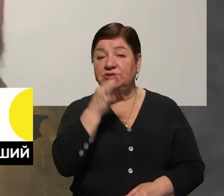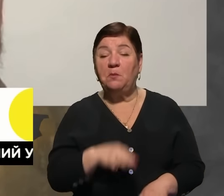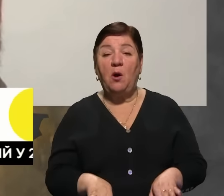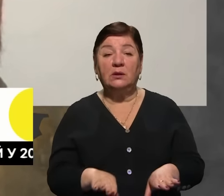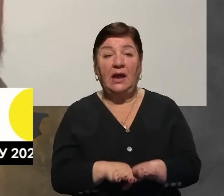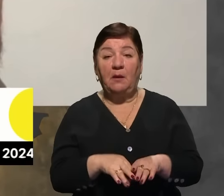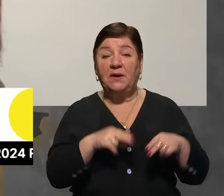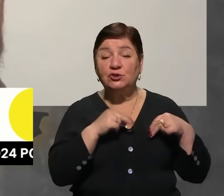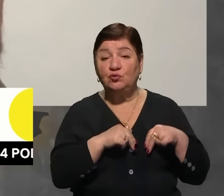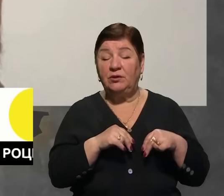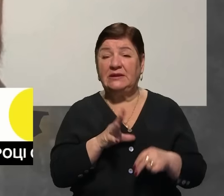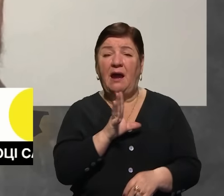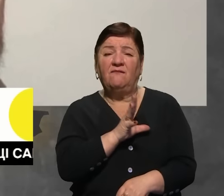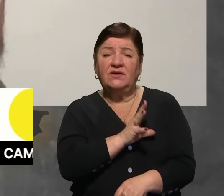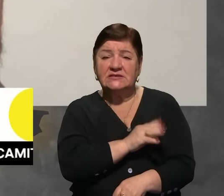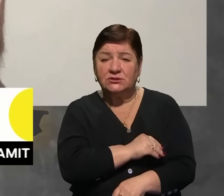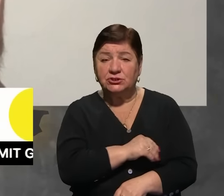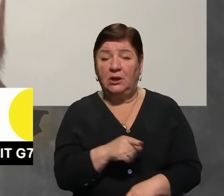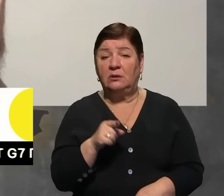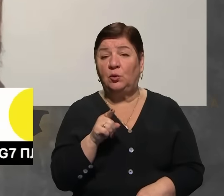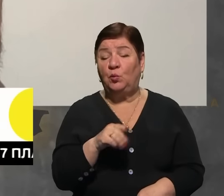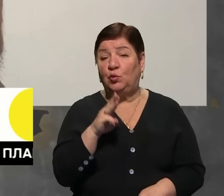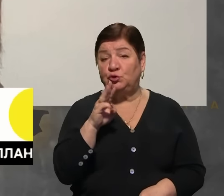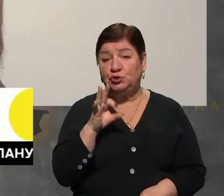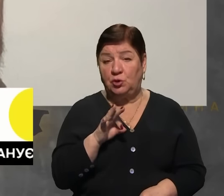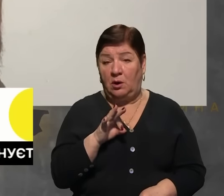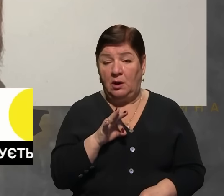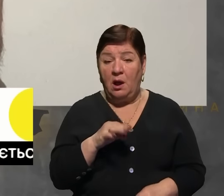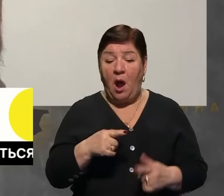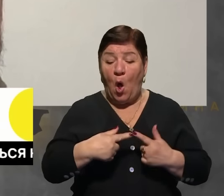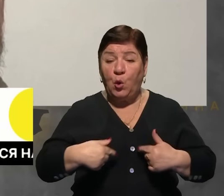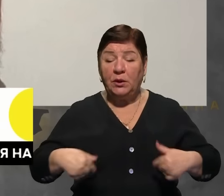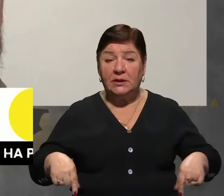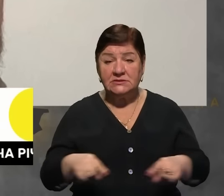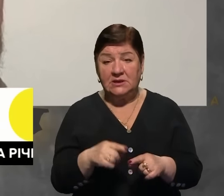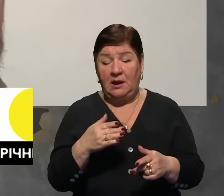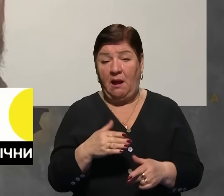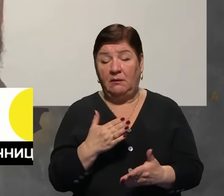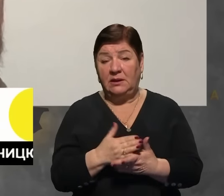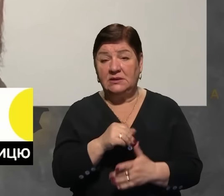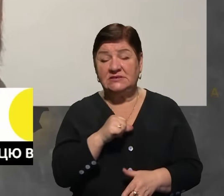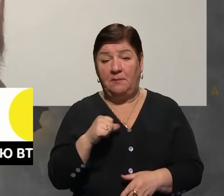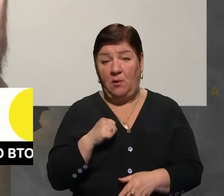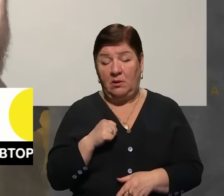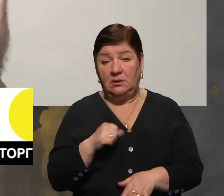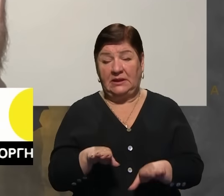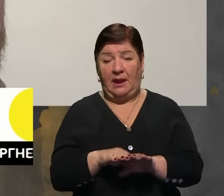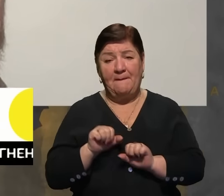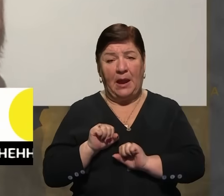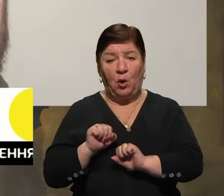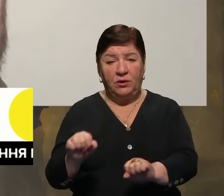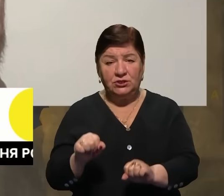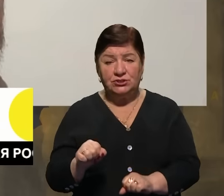працюють на виснаження максимально, тому що логістика є сама по собі вже героїчним вчинником, тобто